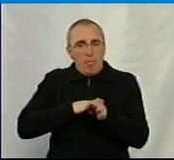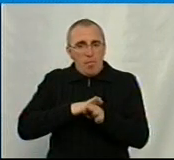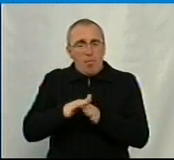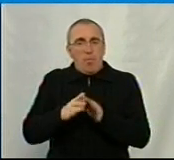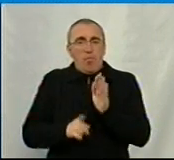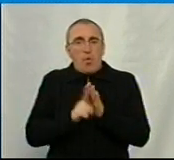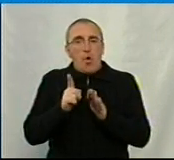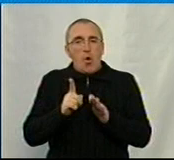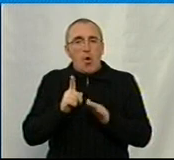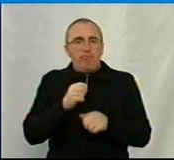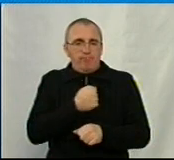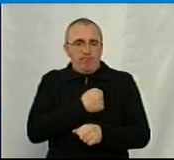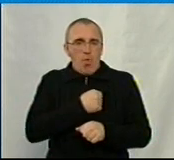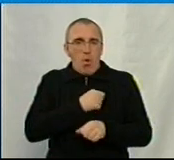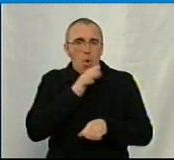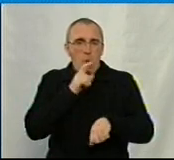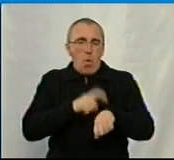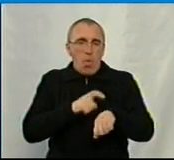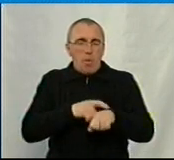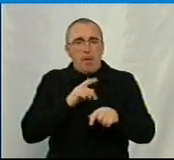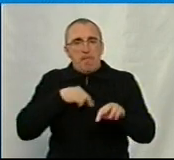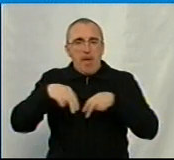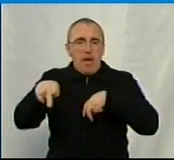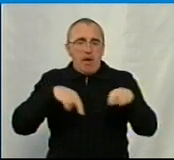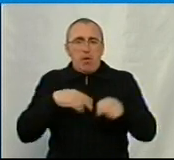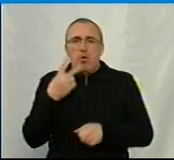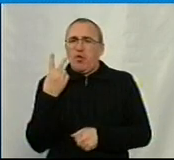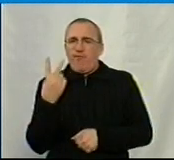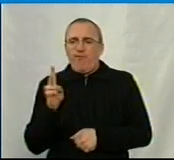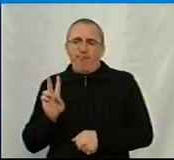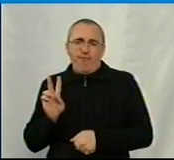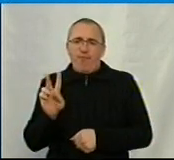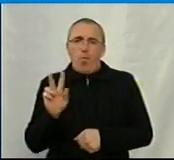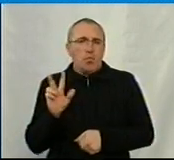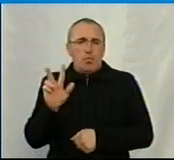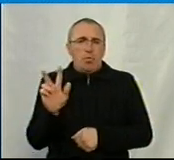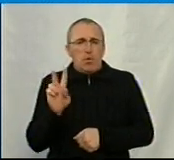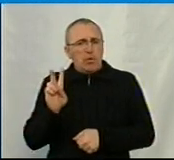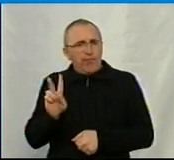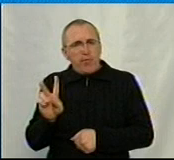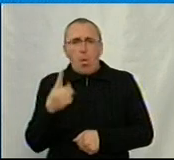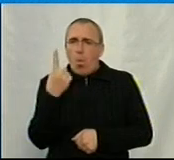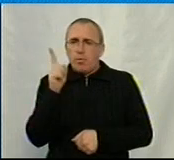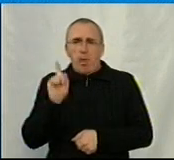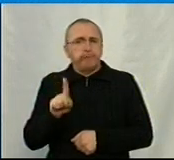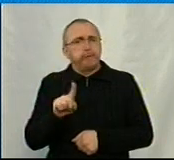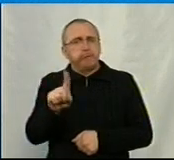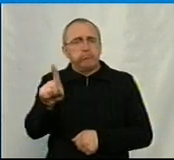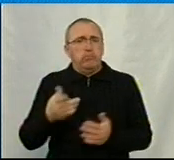комендантської години до пересування лише двох. Навіть не в трьох, а лише дві особи чи одна особа.